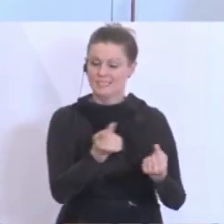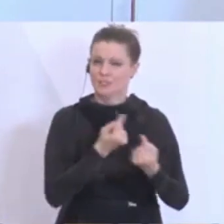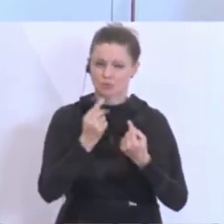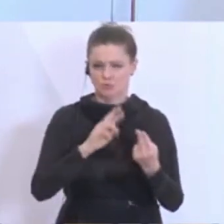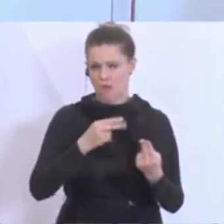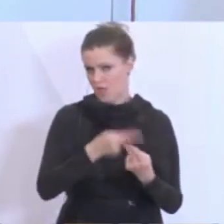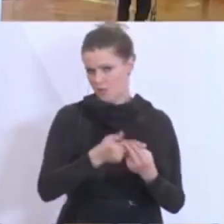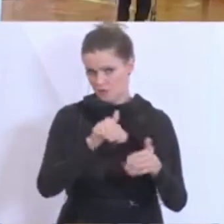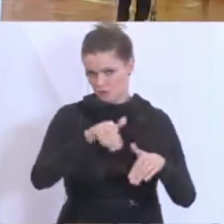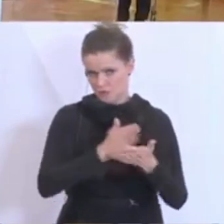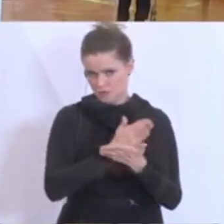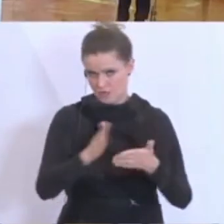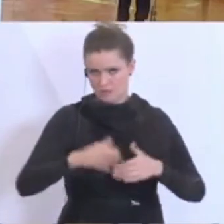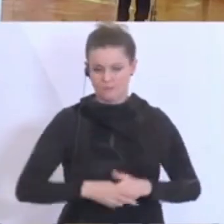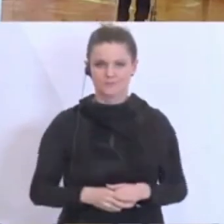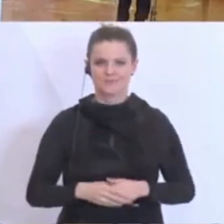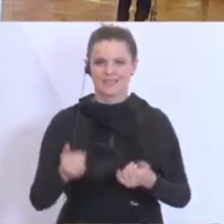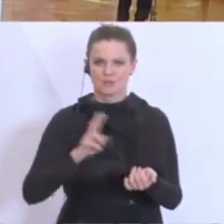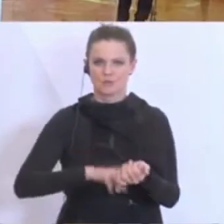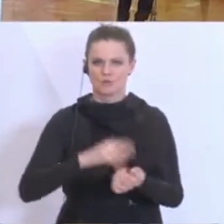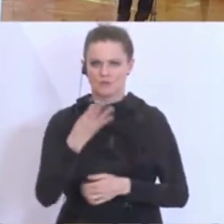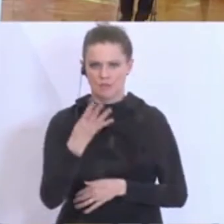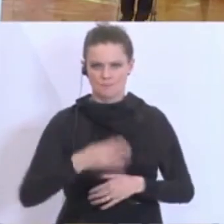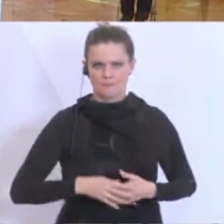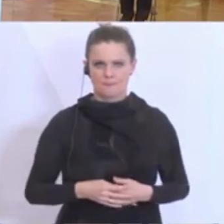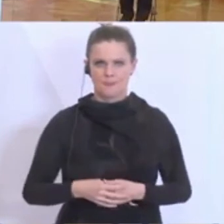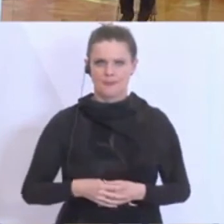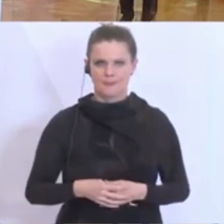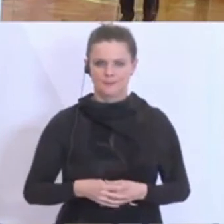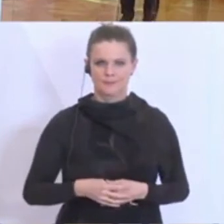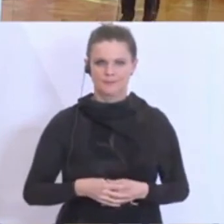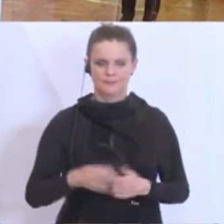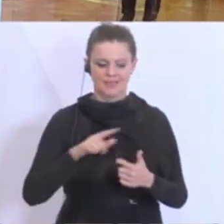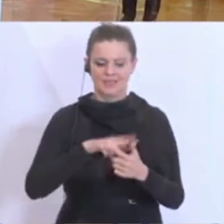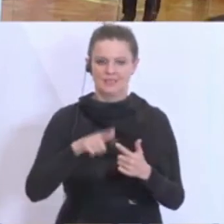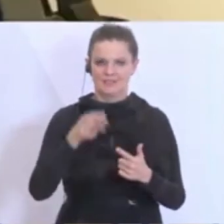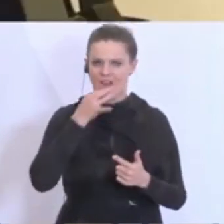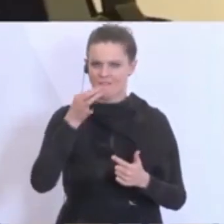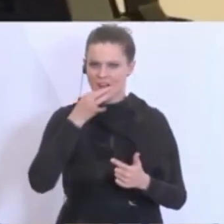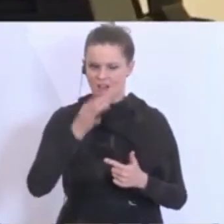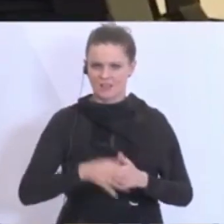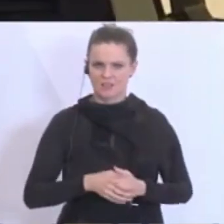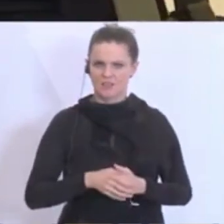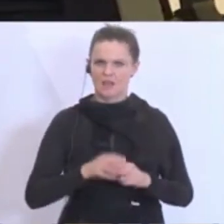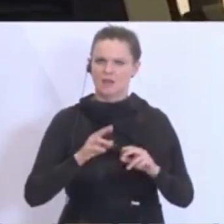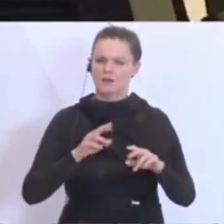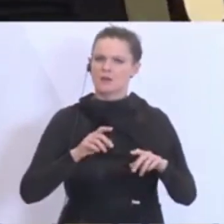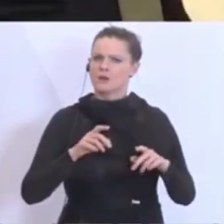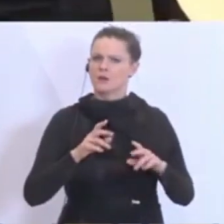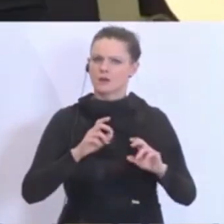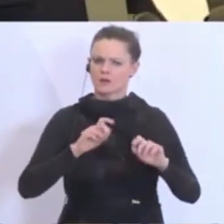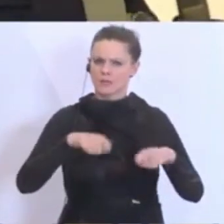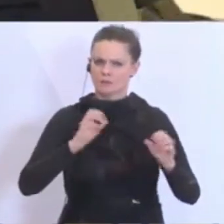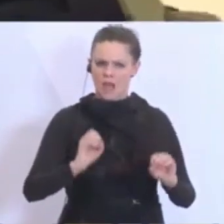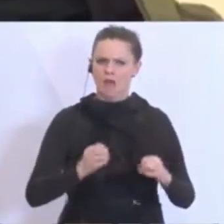zu entscheiden. Dankeschön. Puls 4, bitte. Zwei Fragen. Gibt es aktuelles Update zu Corona-Fällen beim